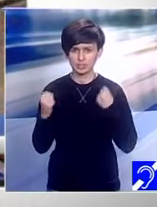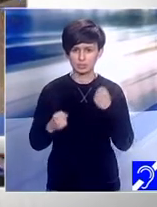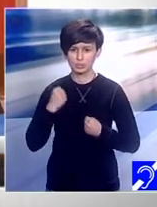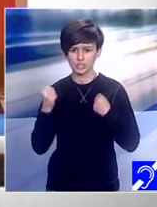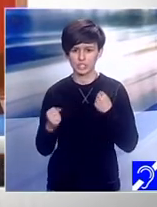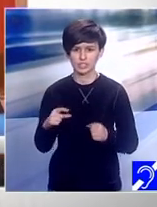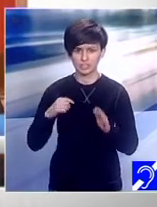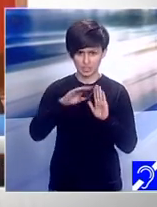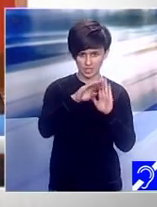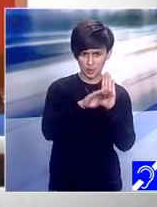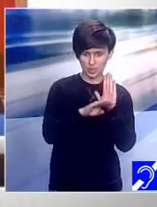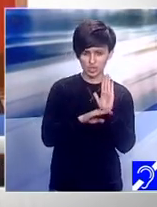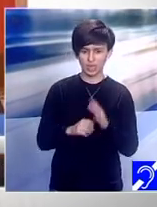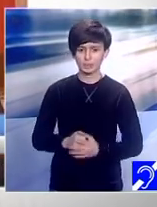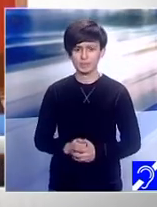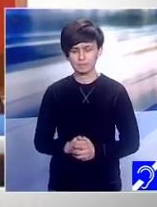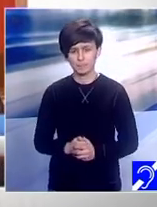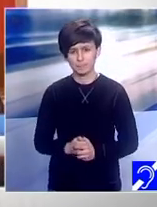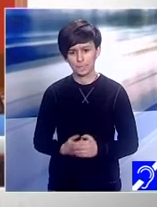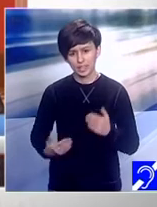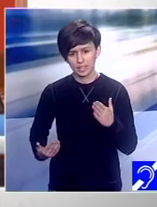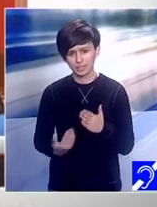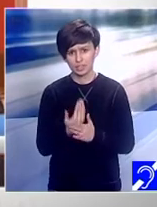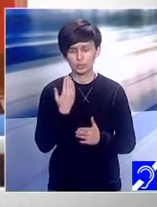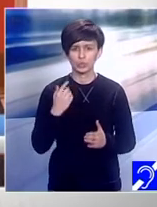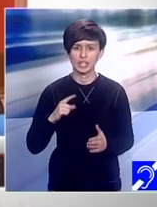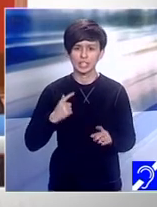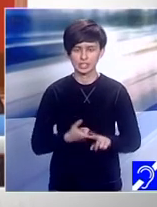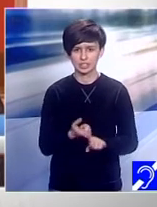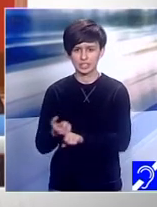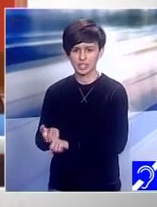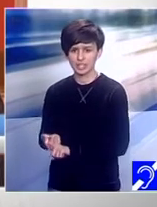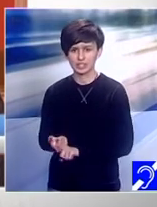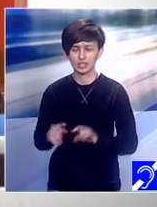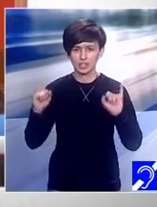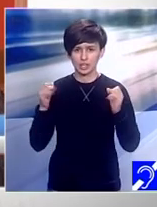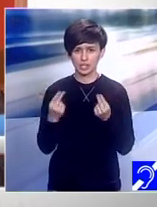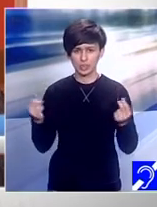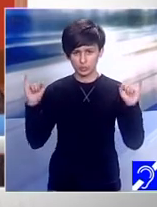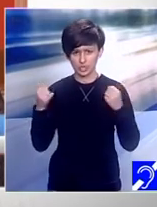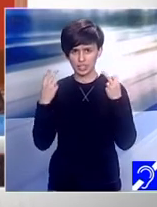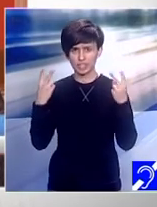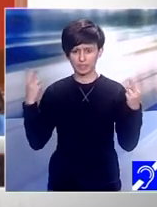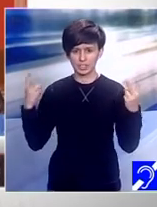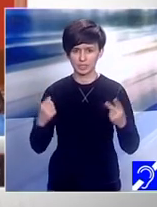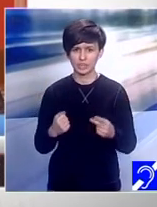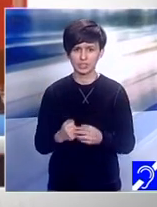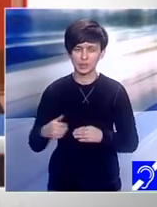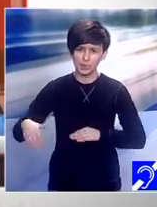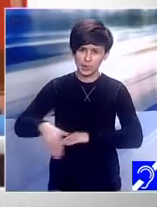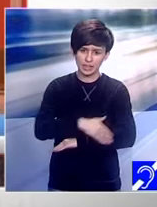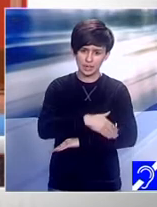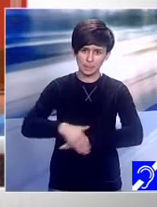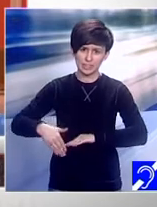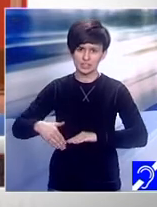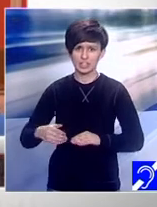Miraje. Noutatea absolută constă în amplasarea unui corp de evenimente pe esplanadă pe eroilor, unde